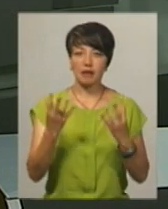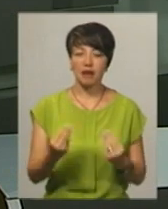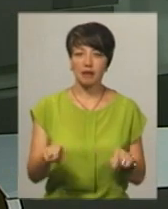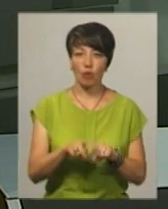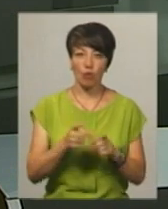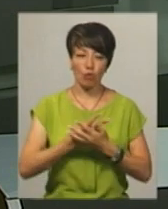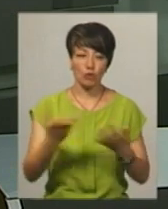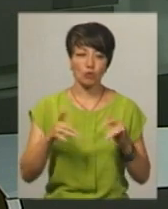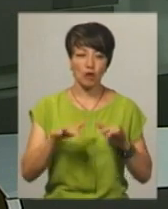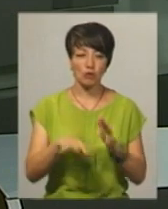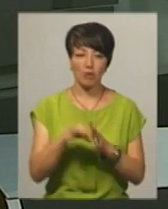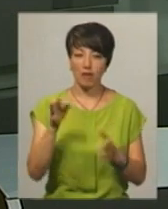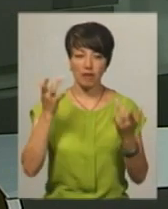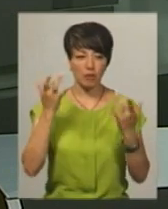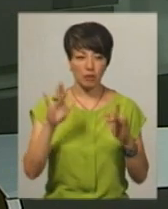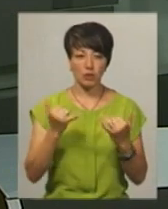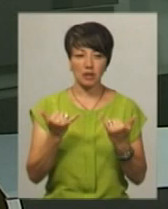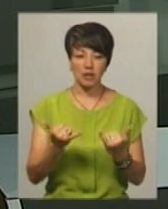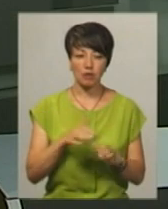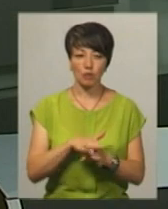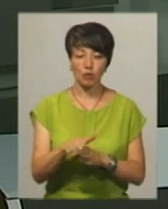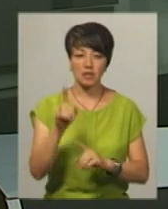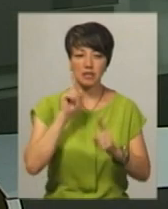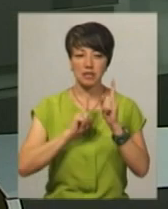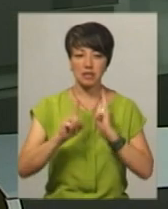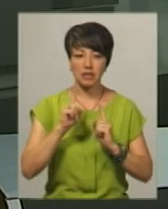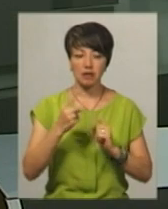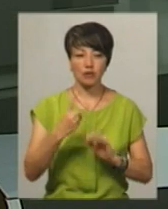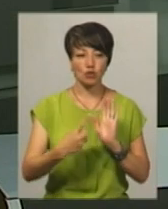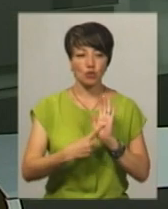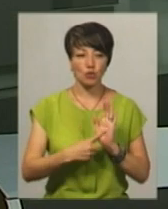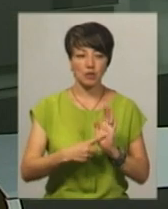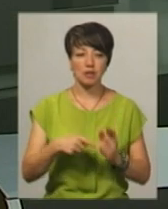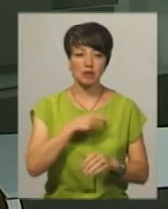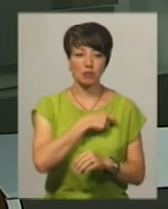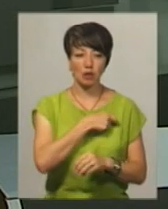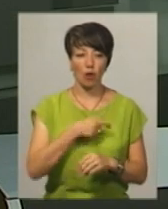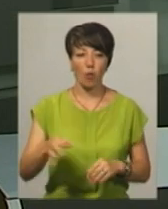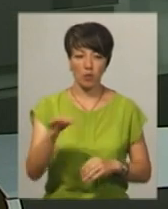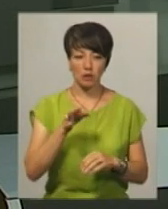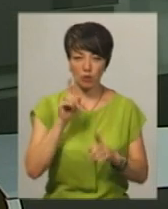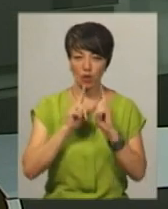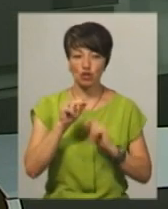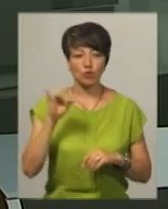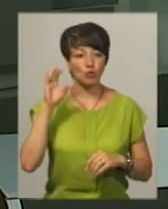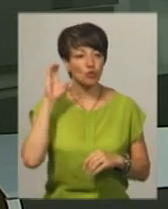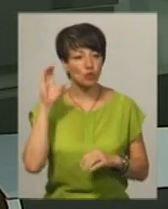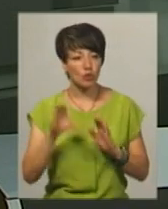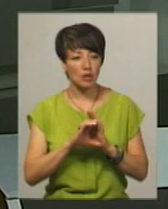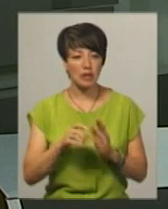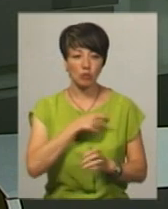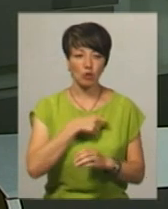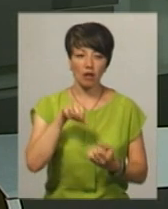такої публічної акції обрали невипадковий. Нині відбулося пленарне засідання 26-ї сесії обласної ради. Чи почули депутати